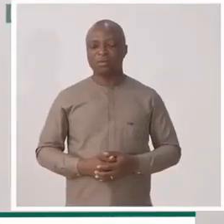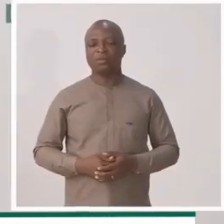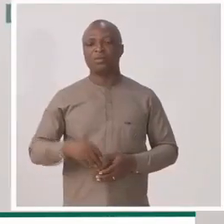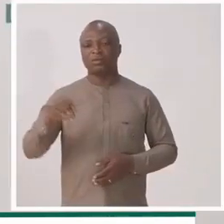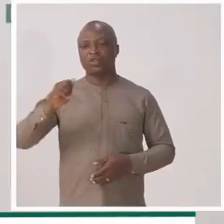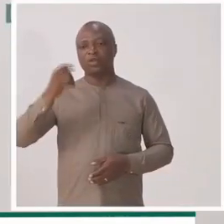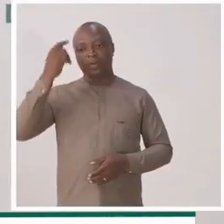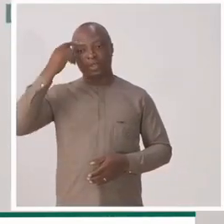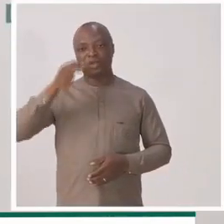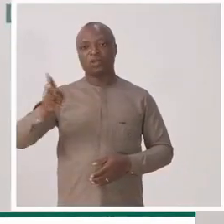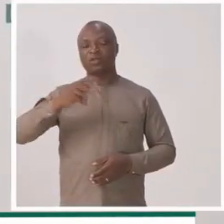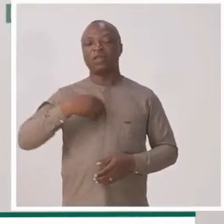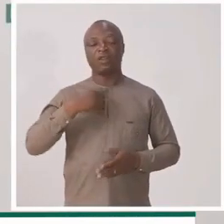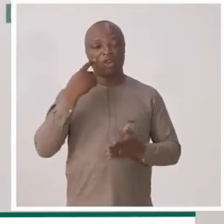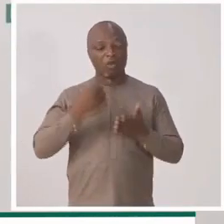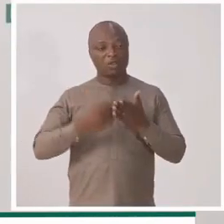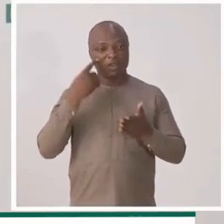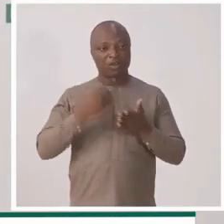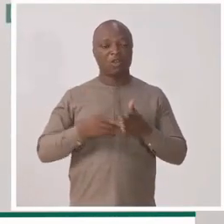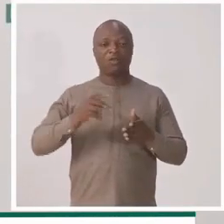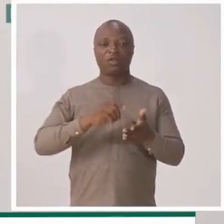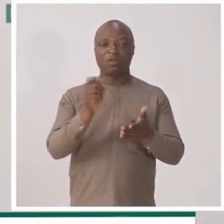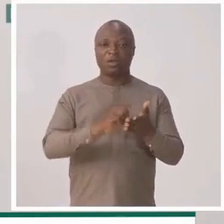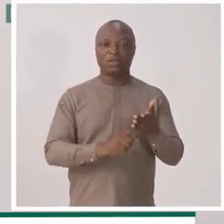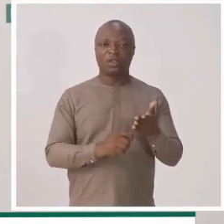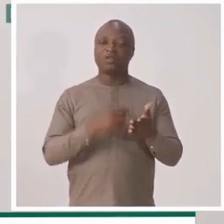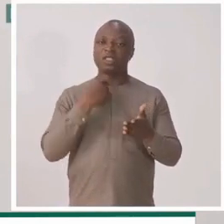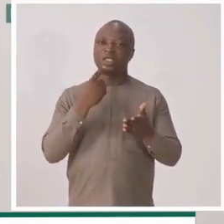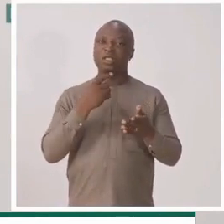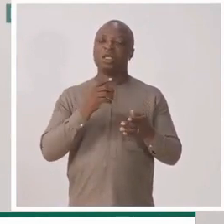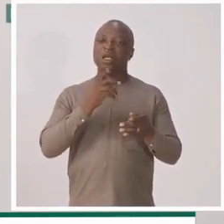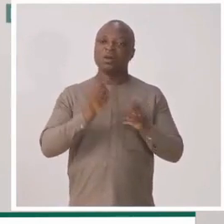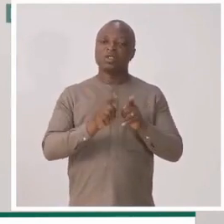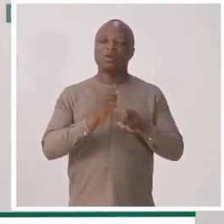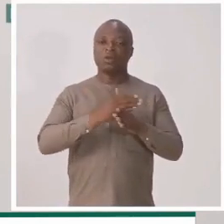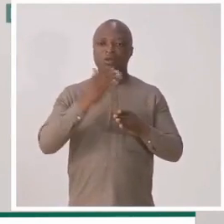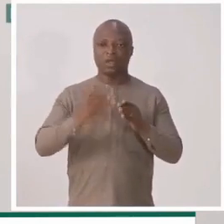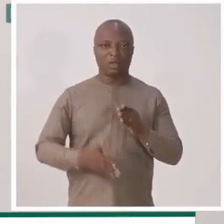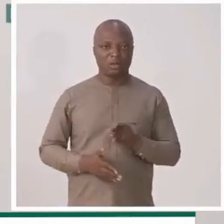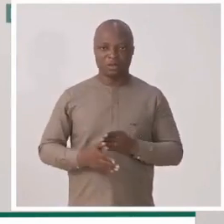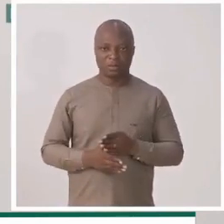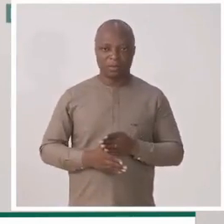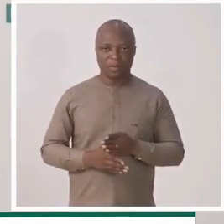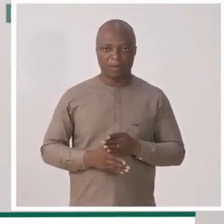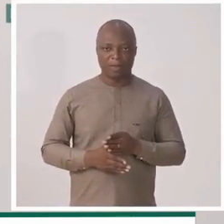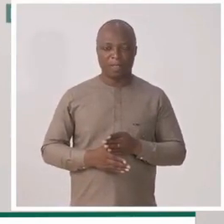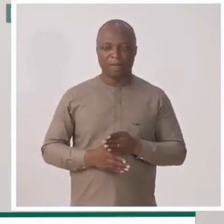Oui, je pense que ce que vous avez observé et que vous mentionnez est en réalité une conséquence.